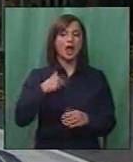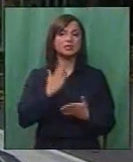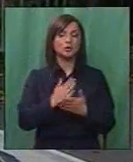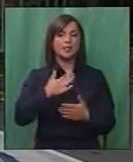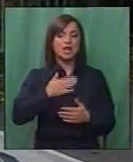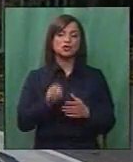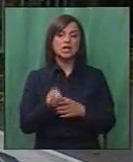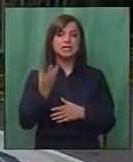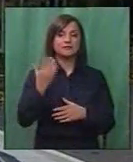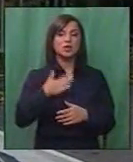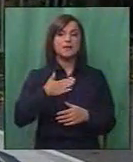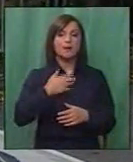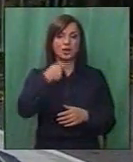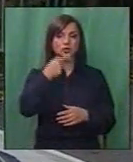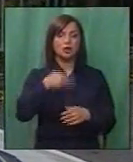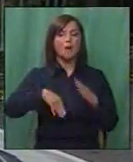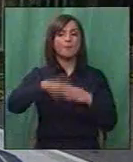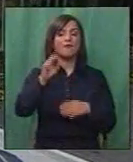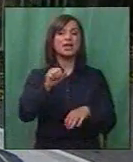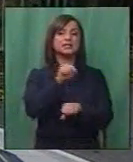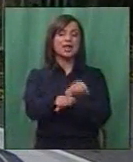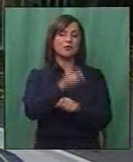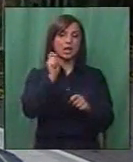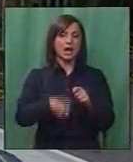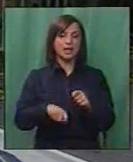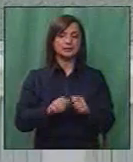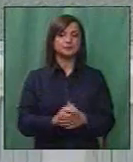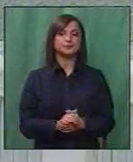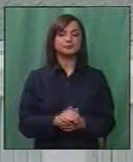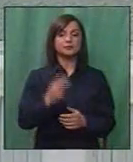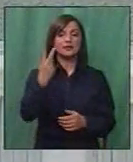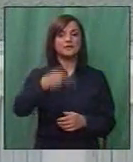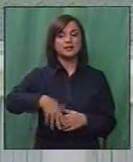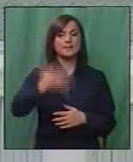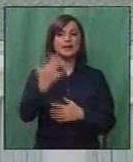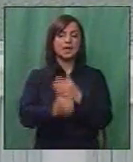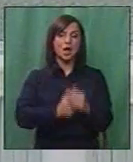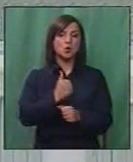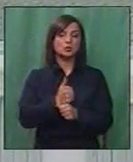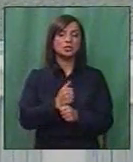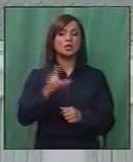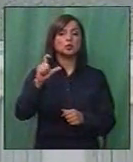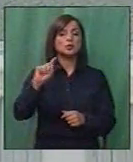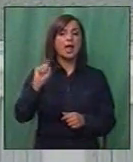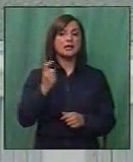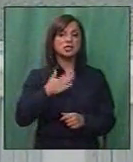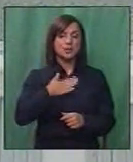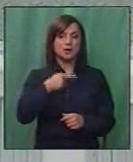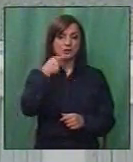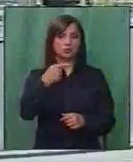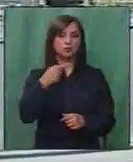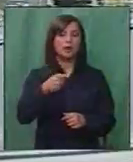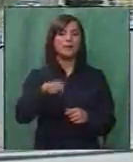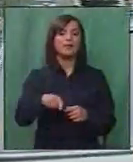а според наши извори има изречено и повеќе затворски казни. Во 2005-та година за Сузана Джановик имало